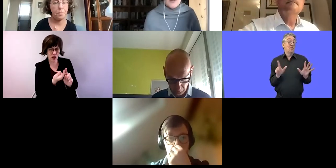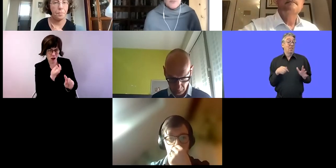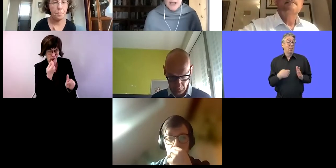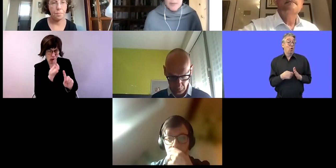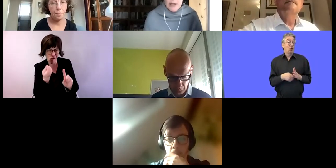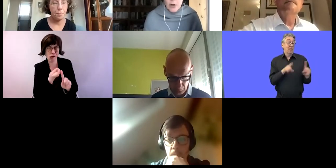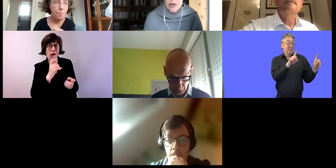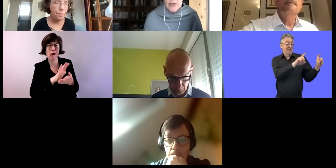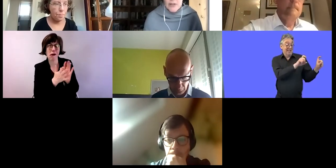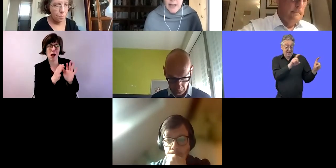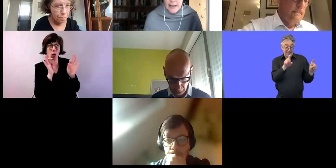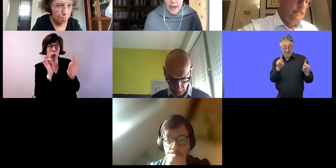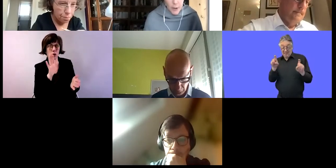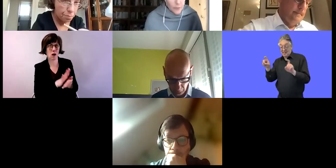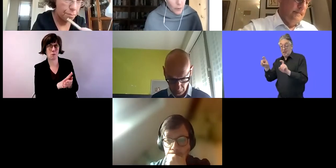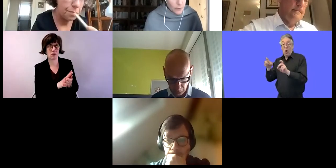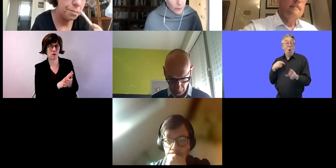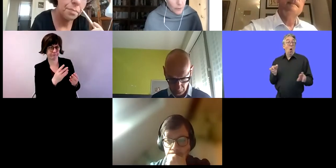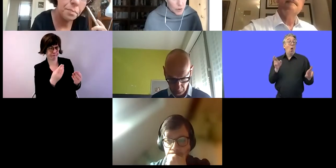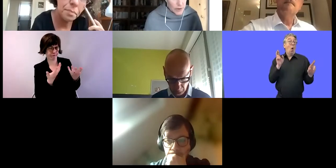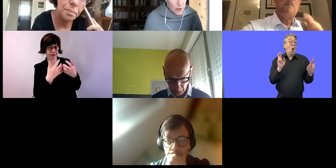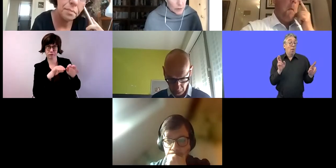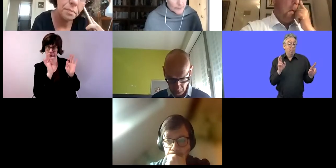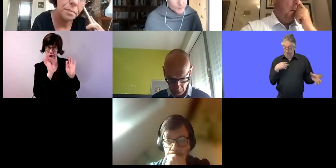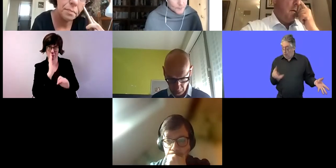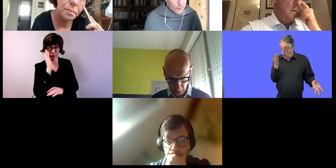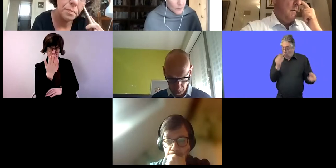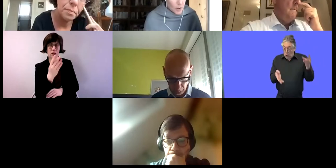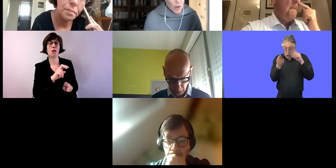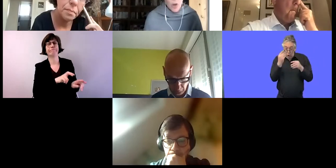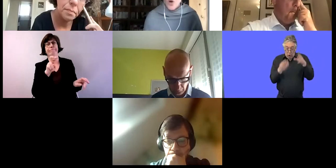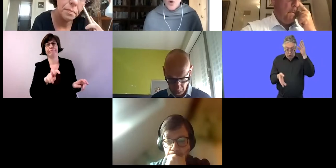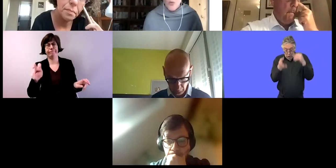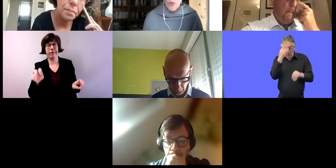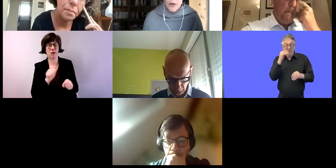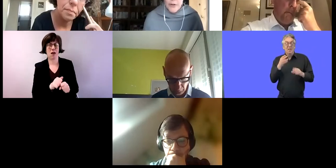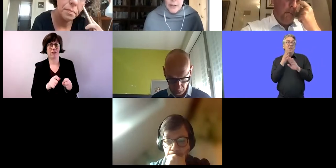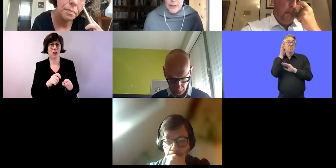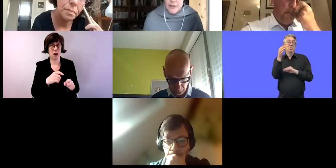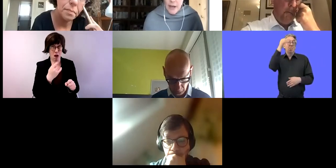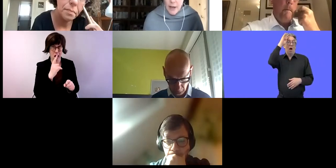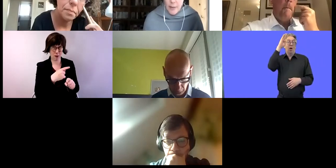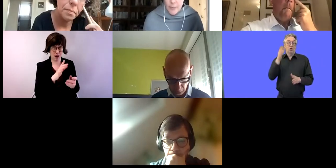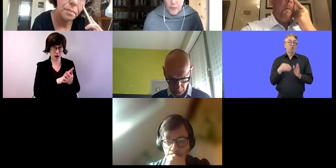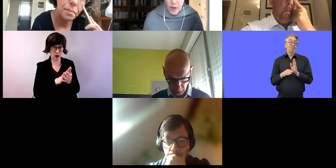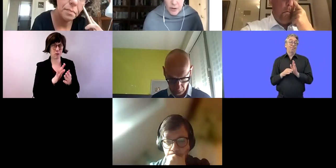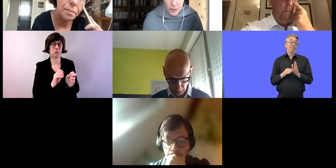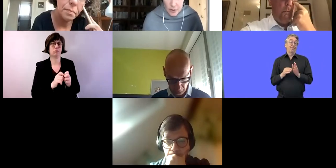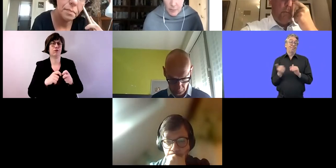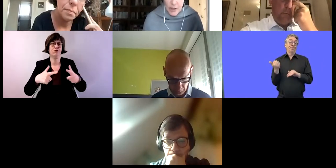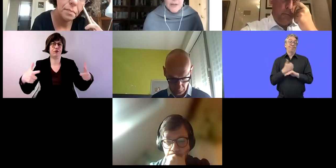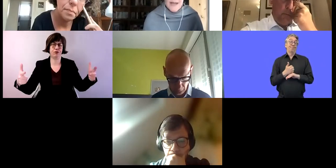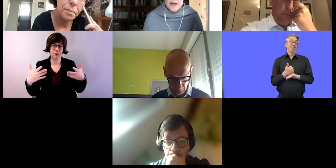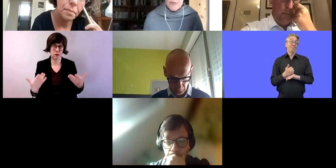Praktiken besonders gut funktionieren, sodass wir daraus lernen können und das Ganze dann größer gestalten können. Eine